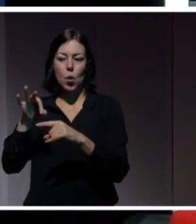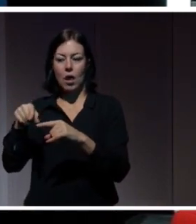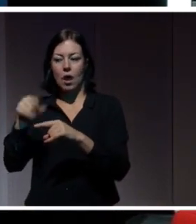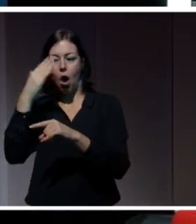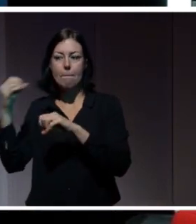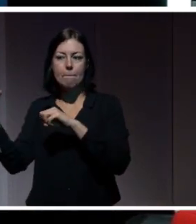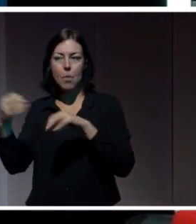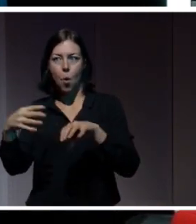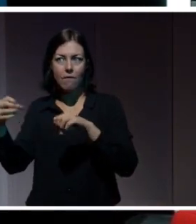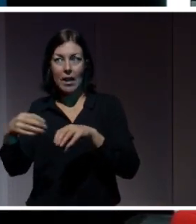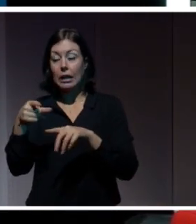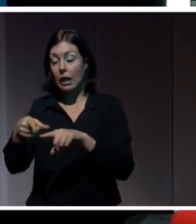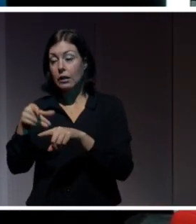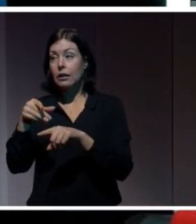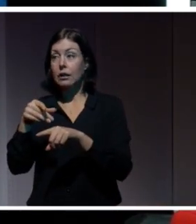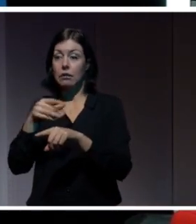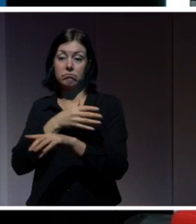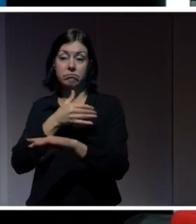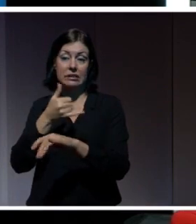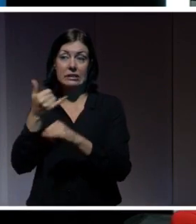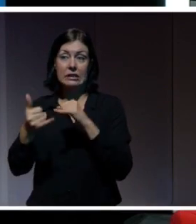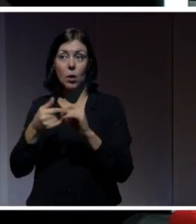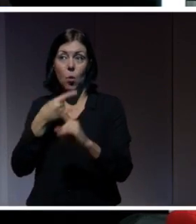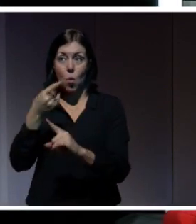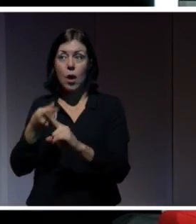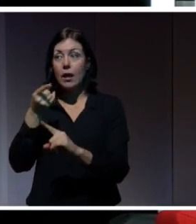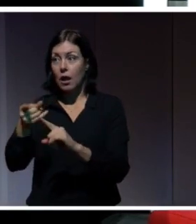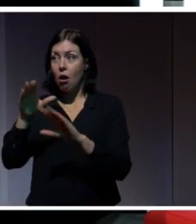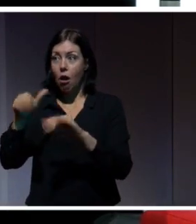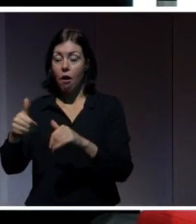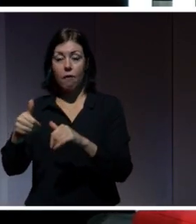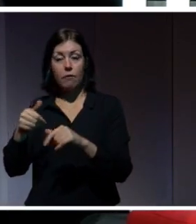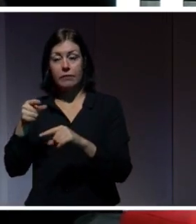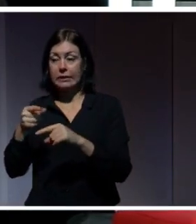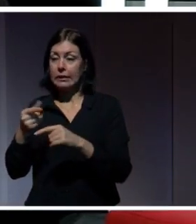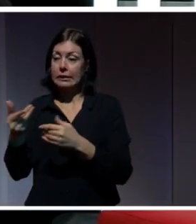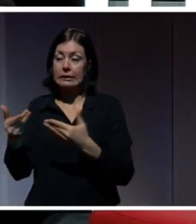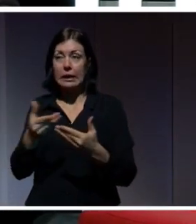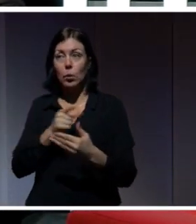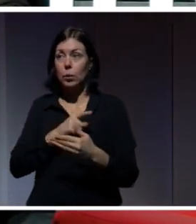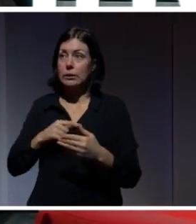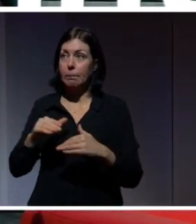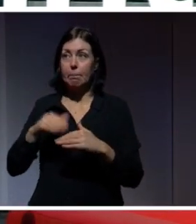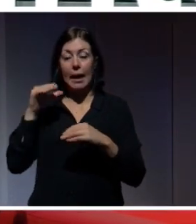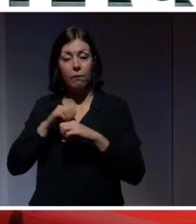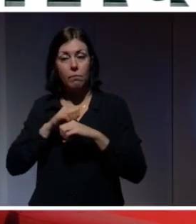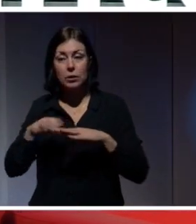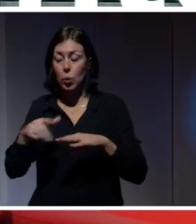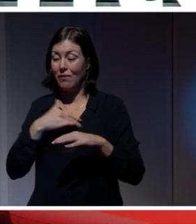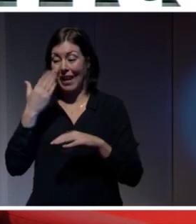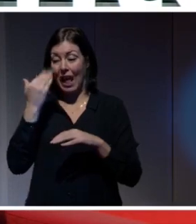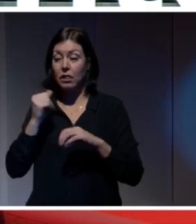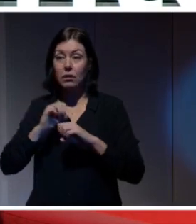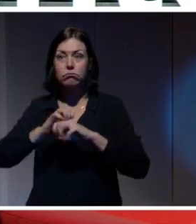räckvidd och närhet till både information och människor. Vi kan nå i princip halva jordens befolkning med ett